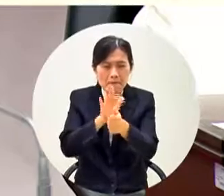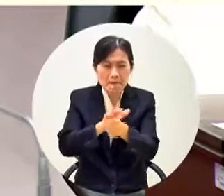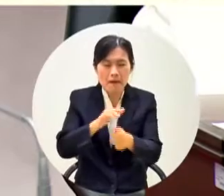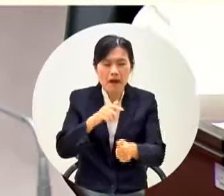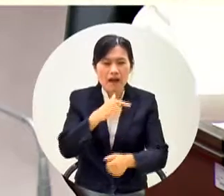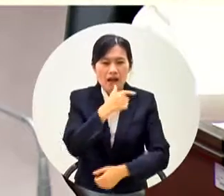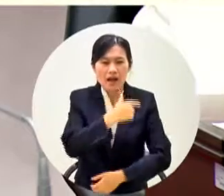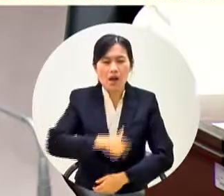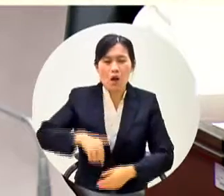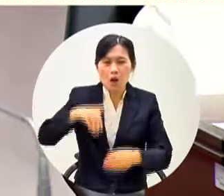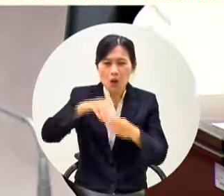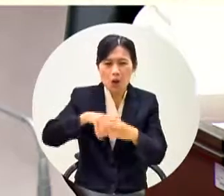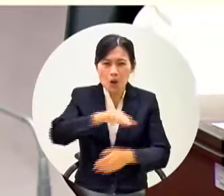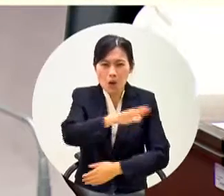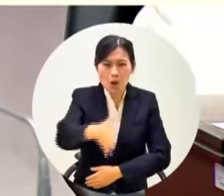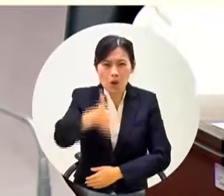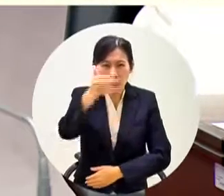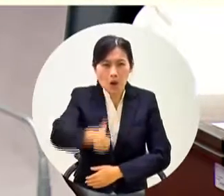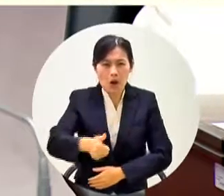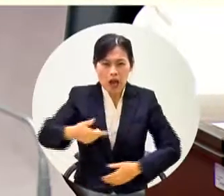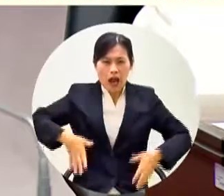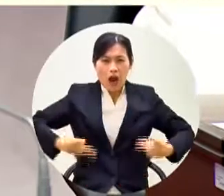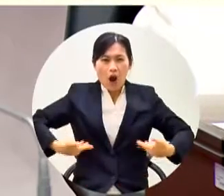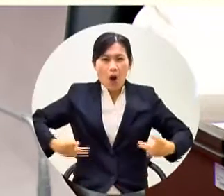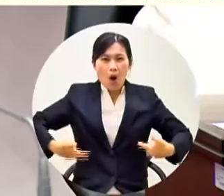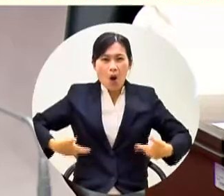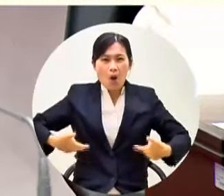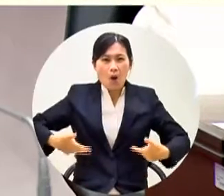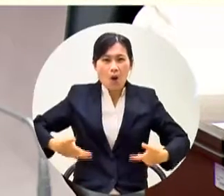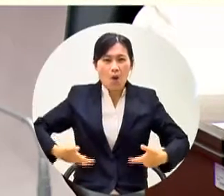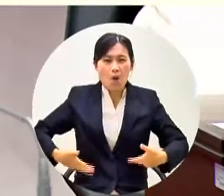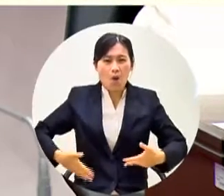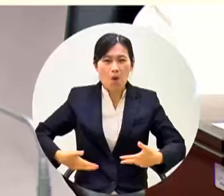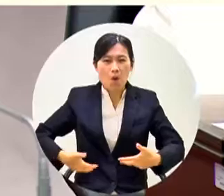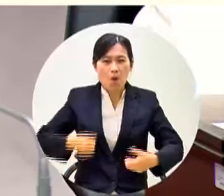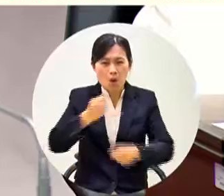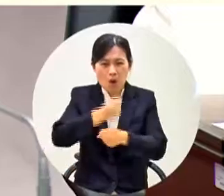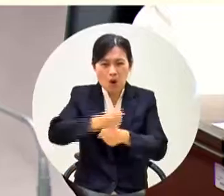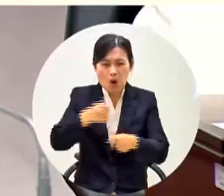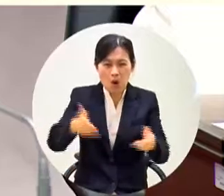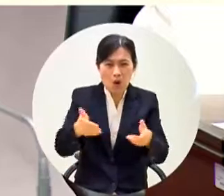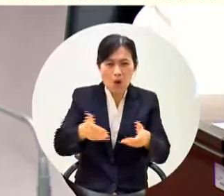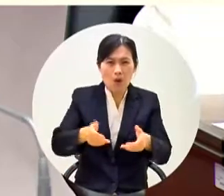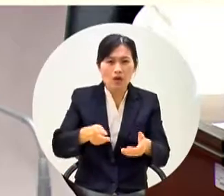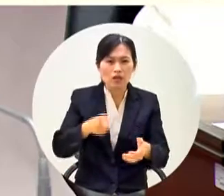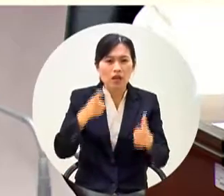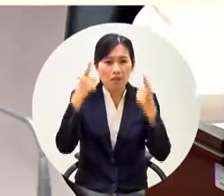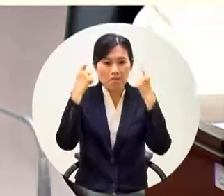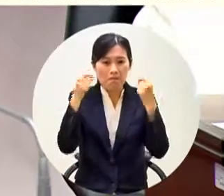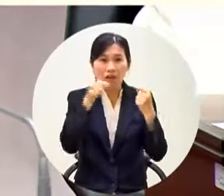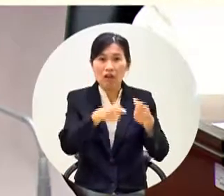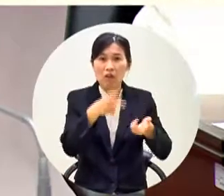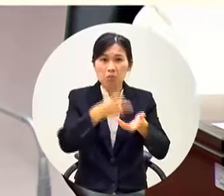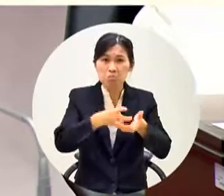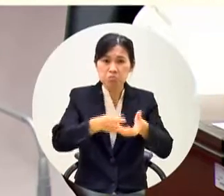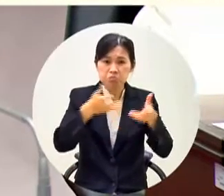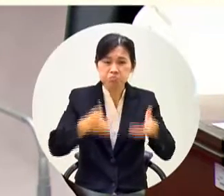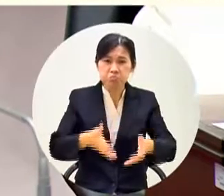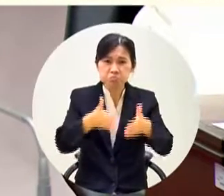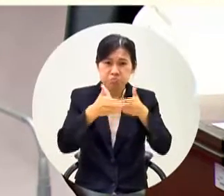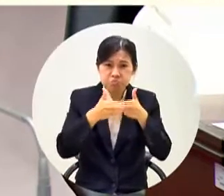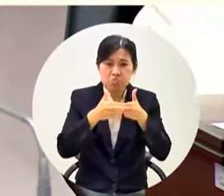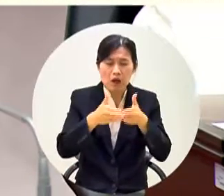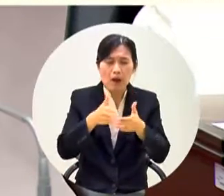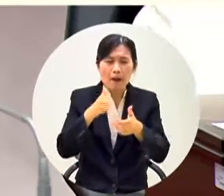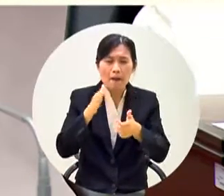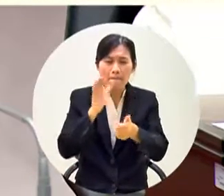然後匆匆上架把這樣的嚴肅重要幫人民看緊荷包的